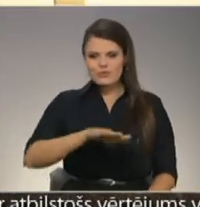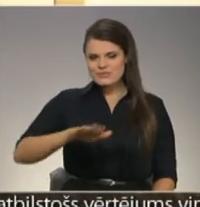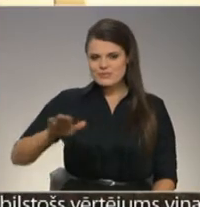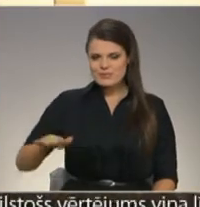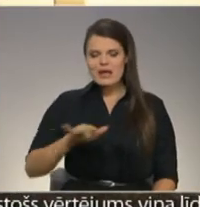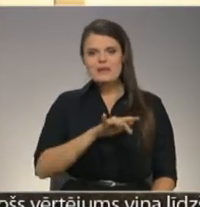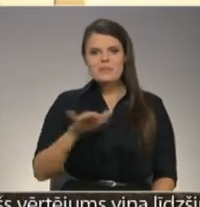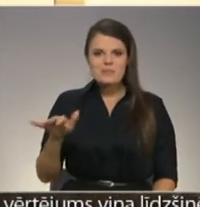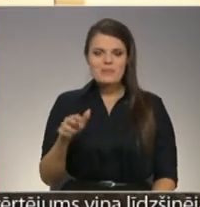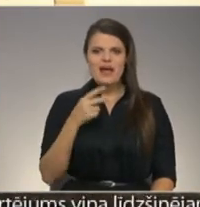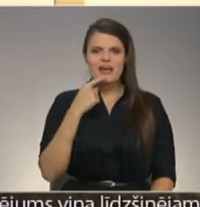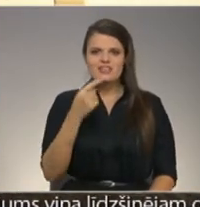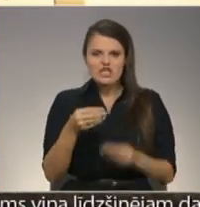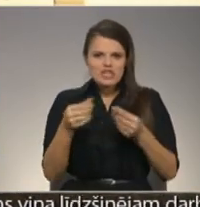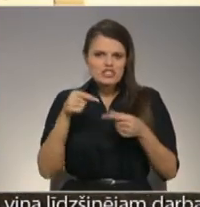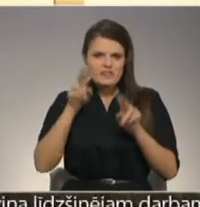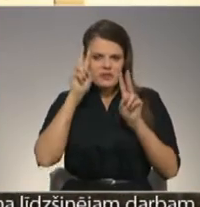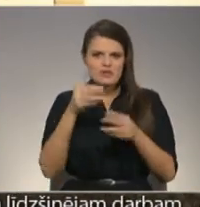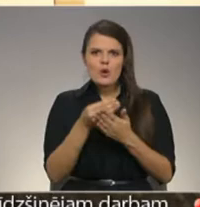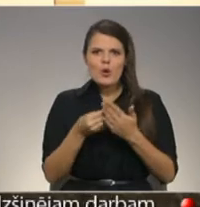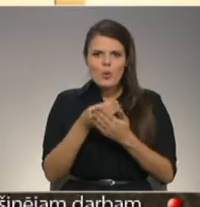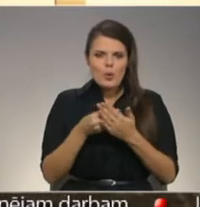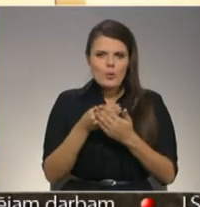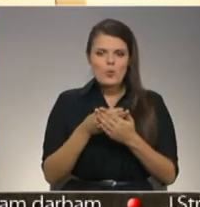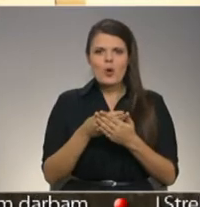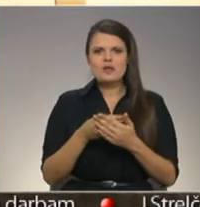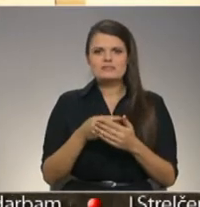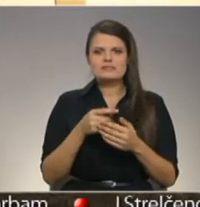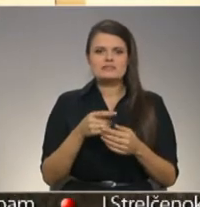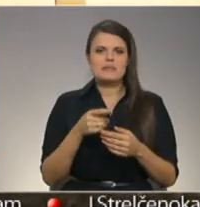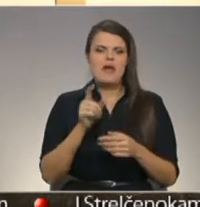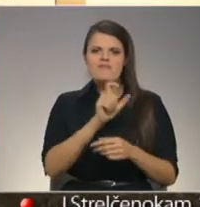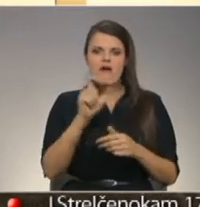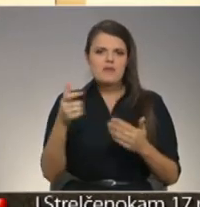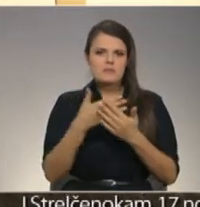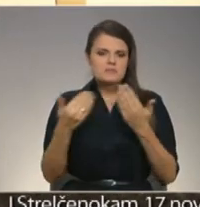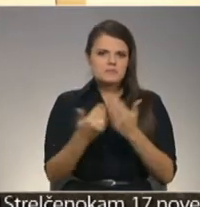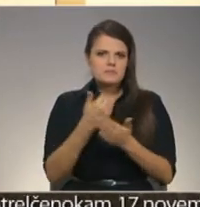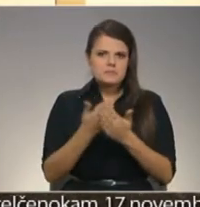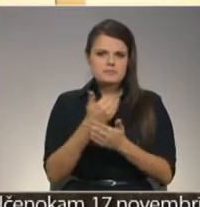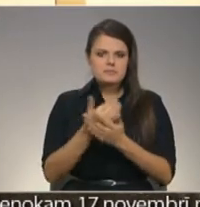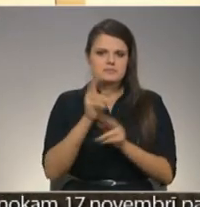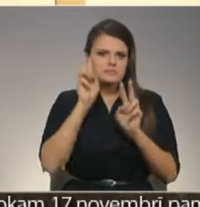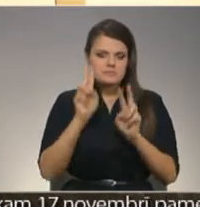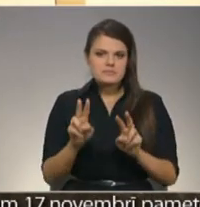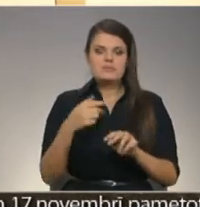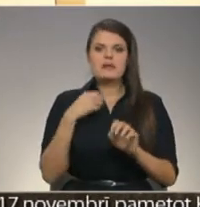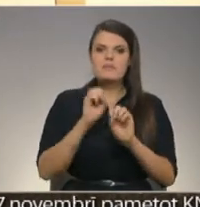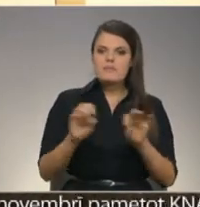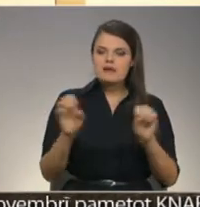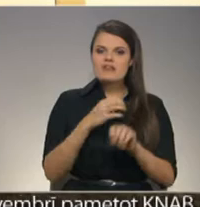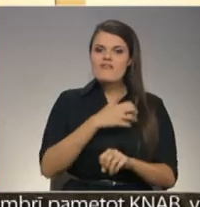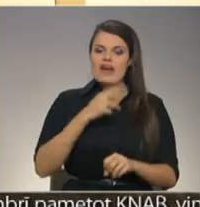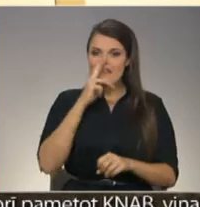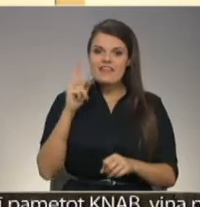Vērni un saiki šķiedri, viņi ar tas neko neizsaka, saki pakulēs neko neizsaka, tā mīstiklē, es saku, nu vajag ne